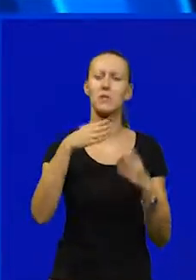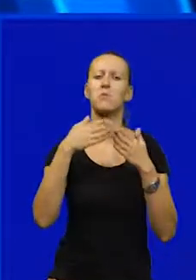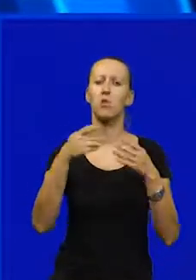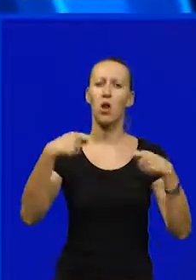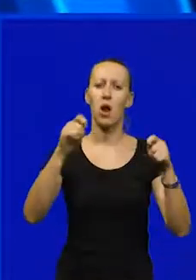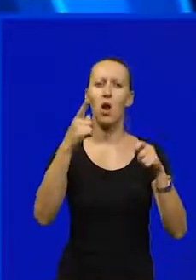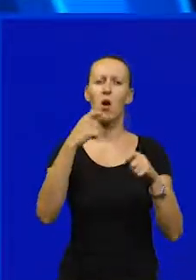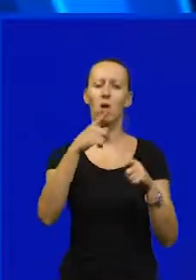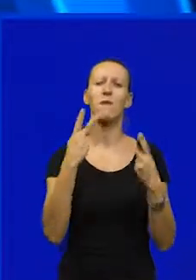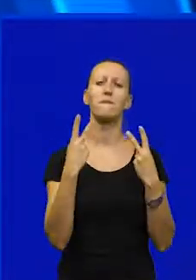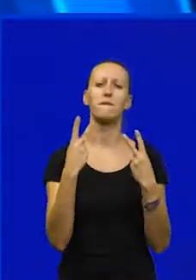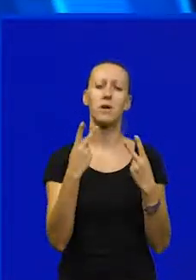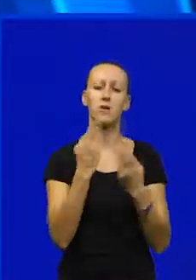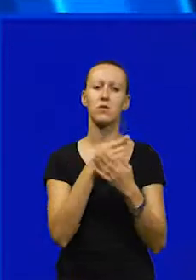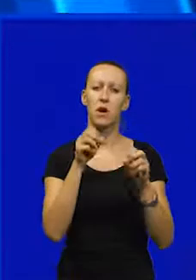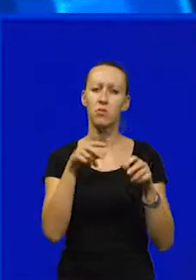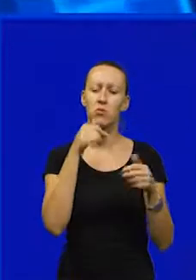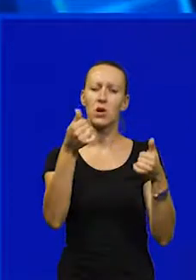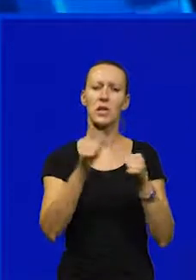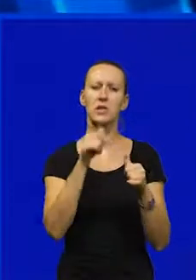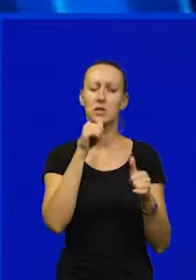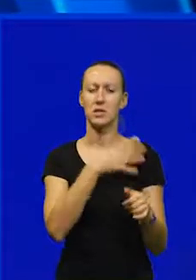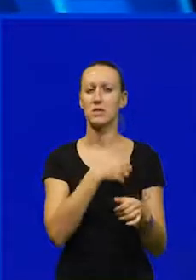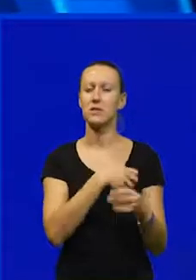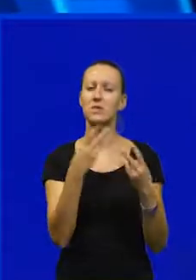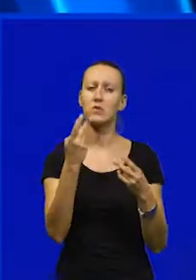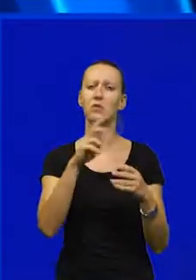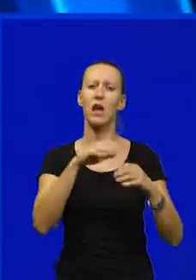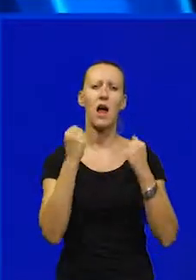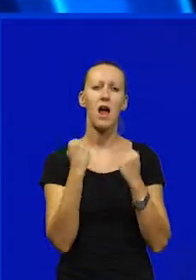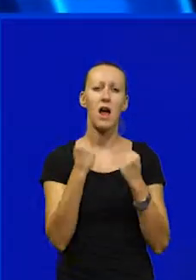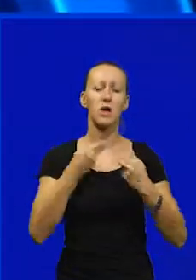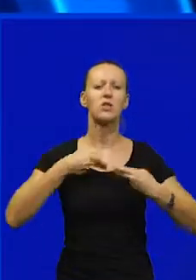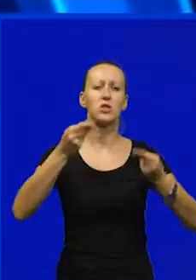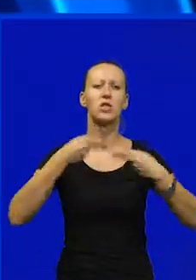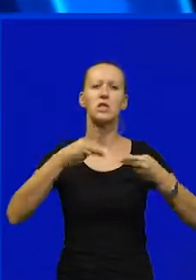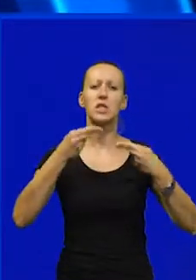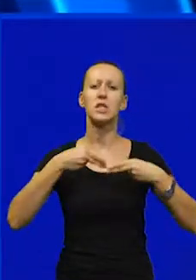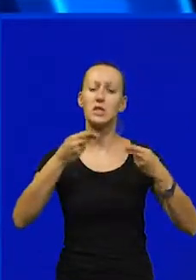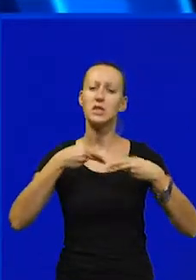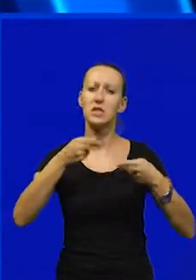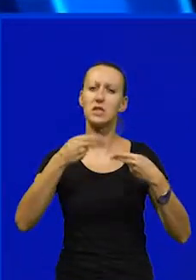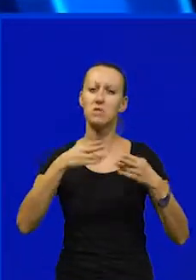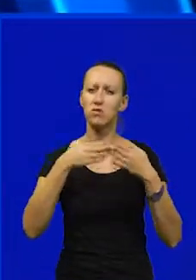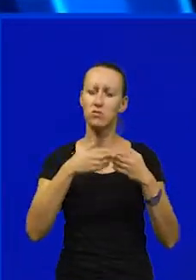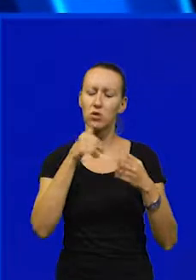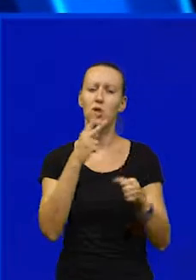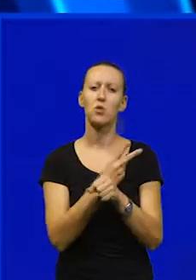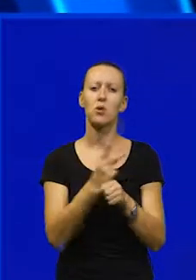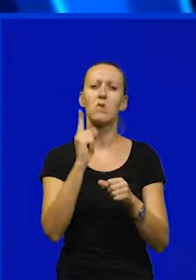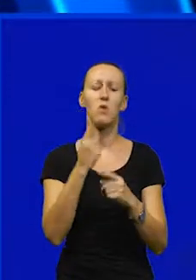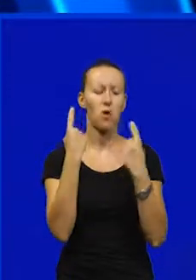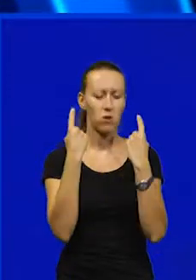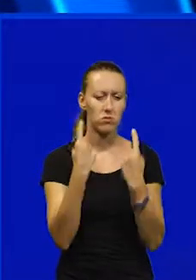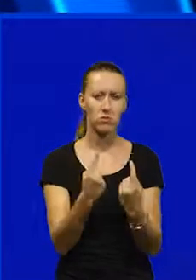industrija od strateškog značaja za Pulu, Istru i Hrvatsku kao jedna od najjačih izvoznih i razvojnih djelatnosti, te da uljanik mora